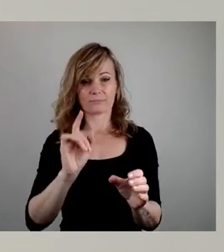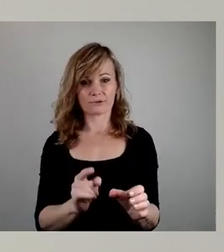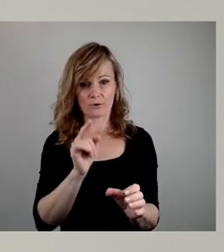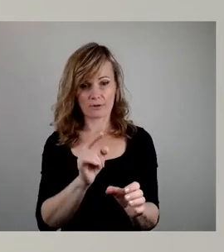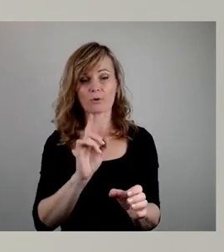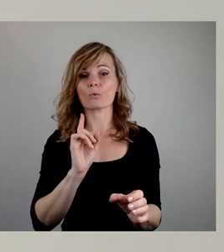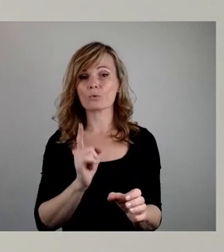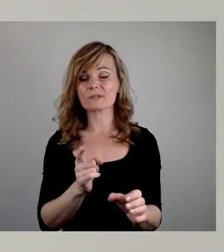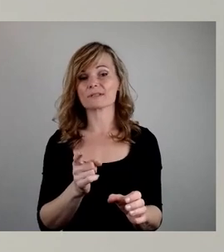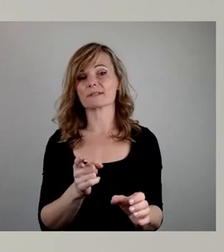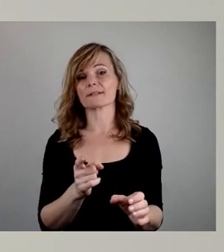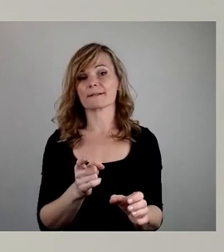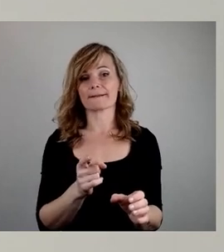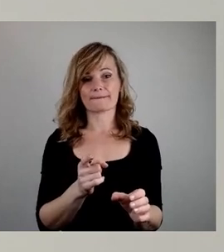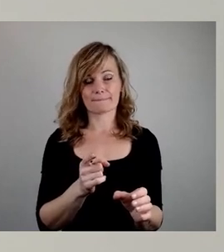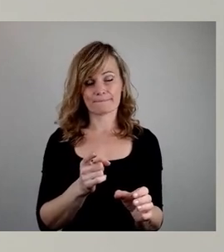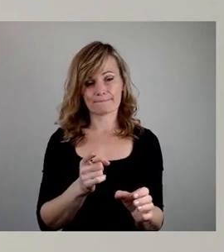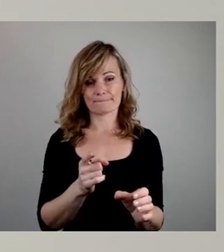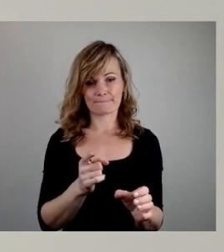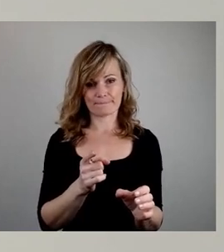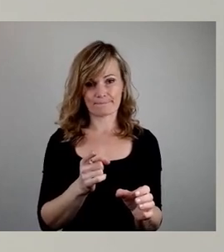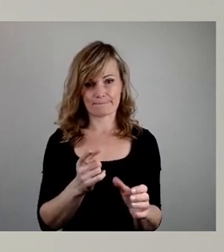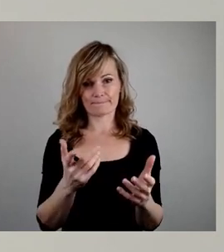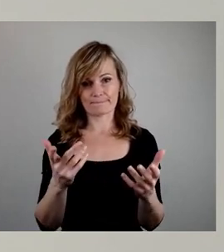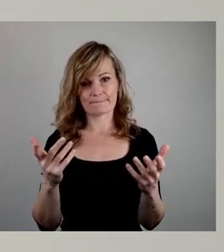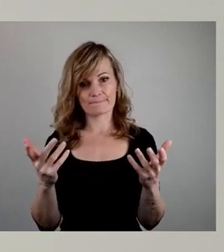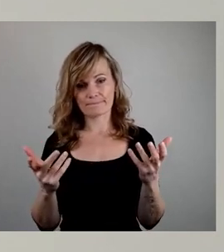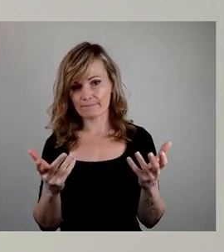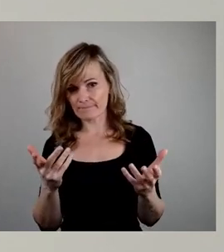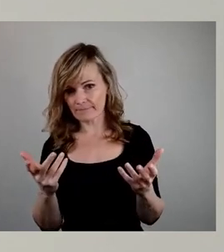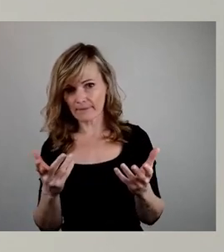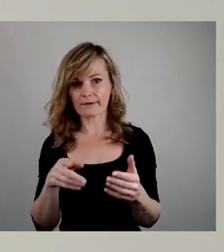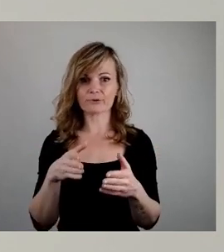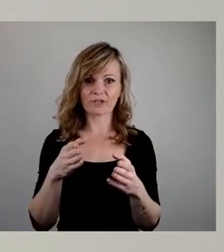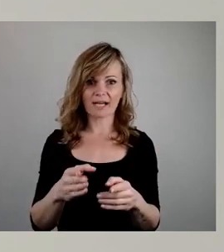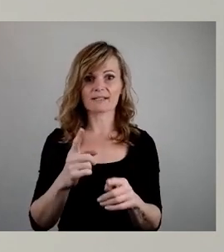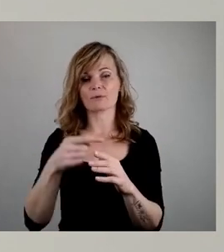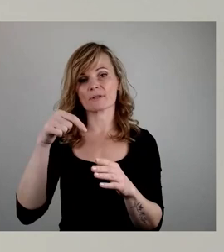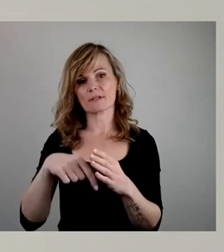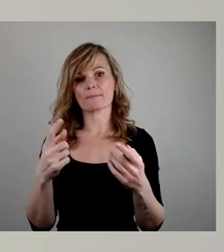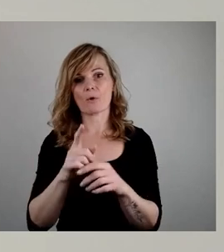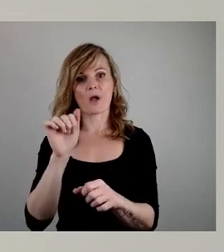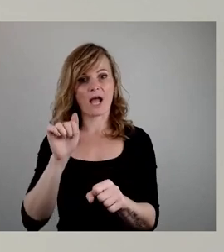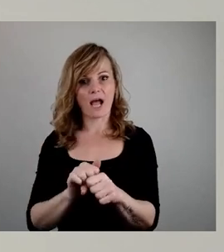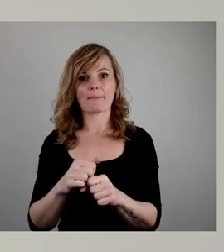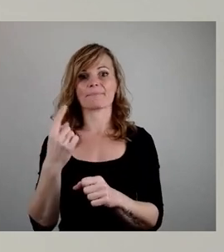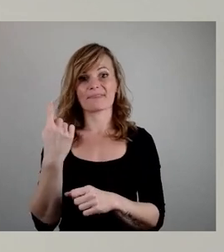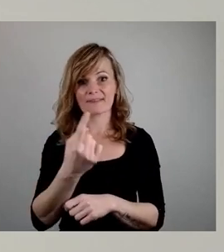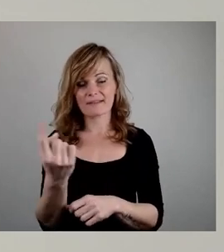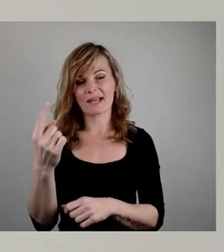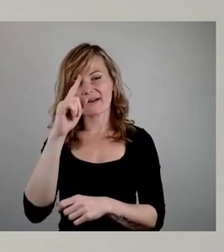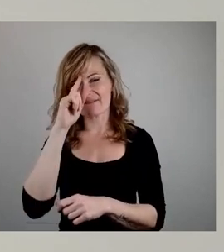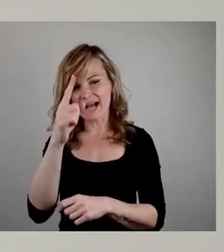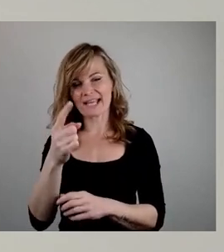auch dem Straßen- und Tiefbauamt bekannt war, wann der Vertrag